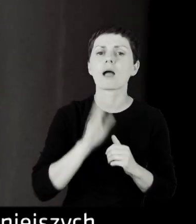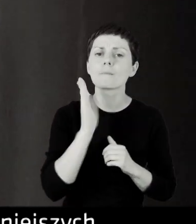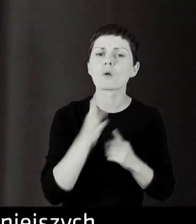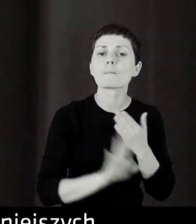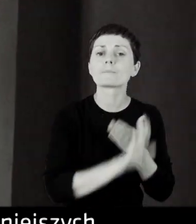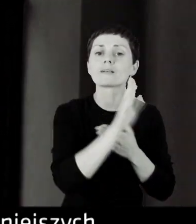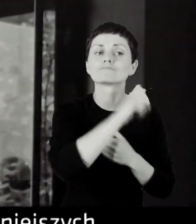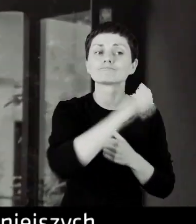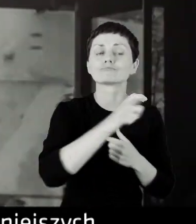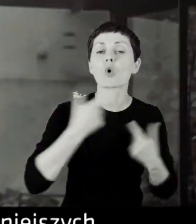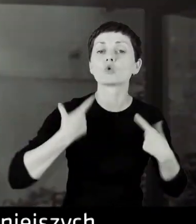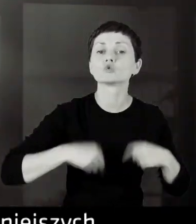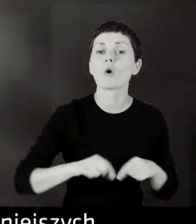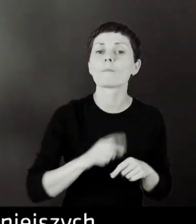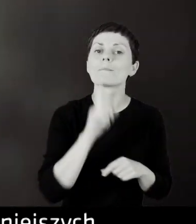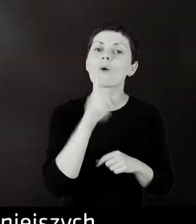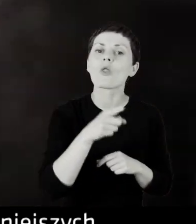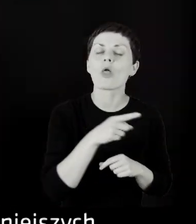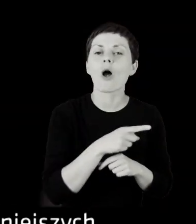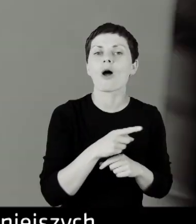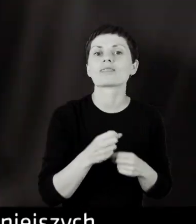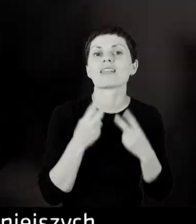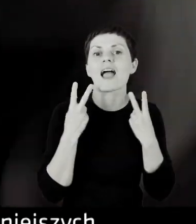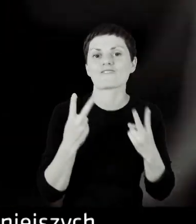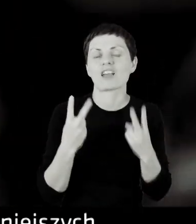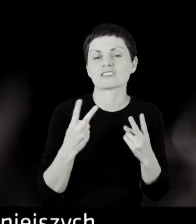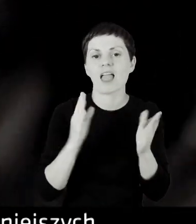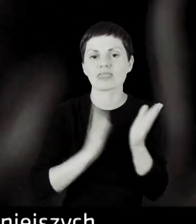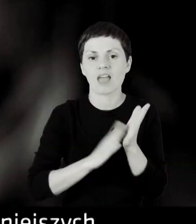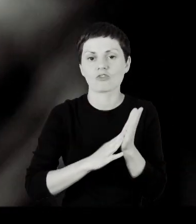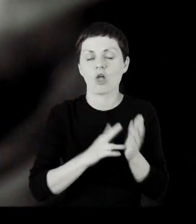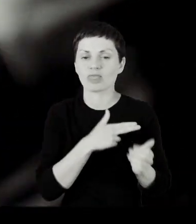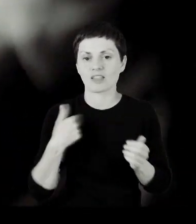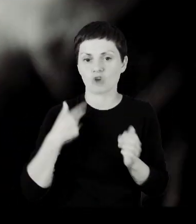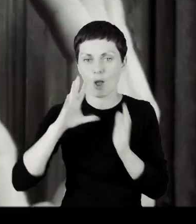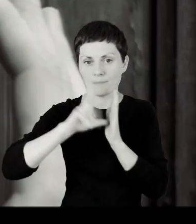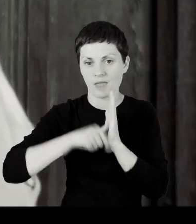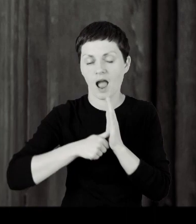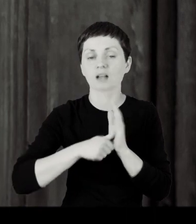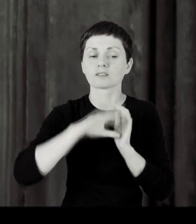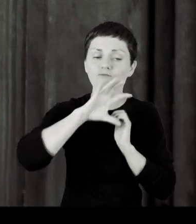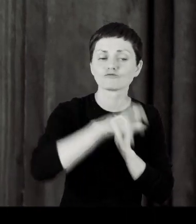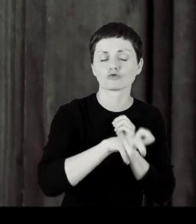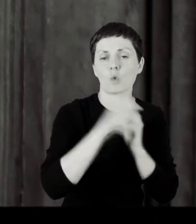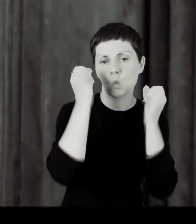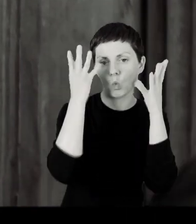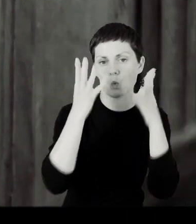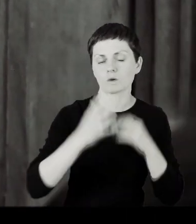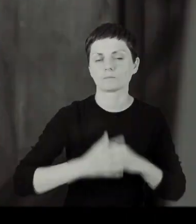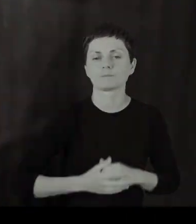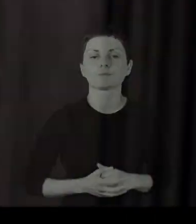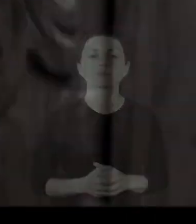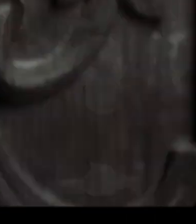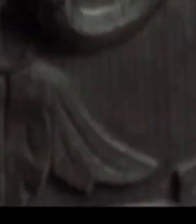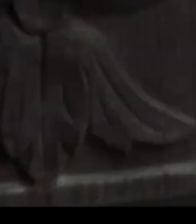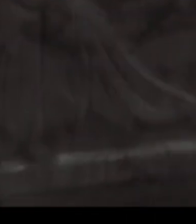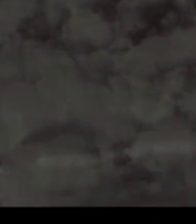Zaprezentujemy tam sylwetki osób rekomendowanych do najważniejszych nagród naszego miasta w dziedzinie kultury.